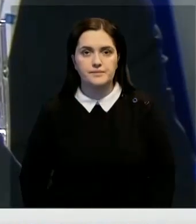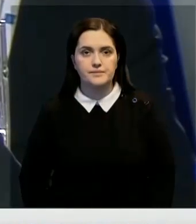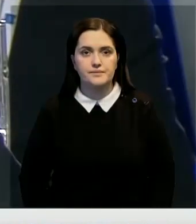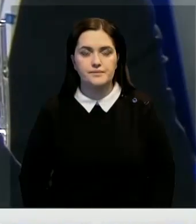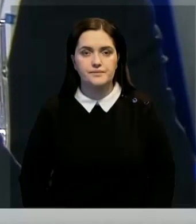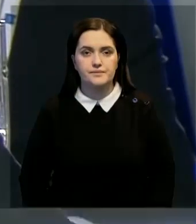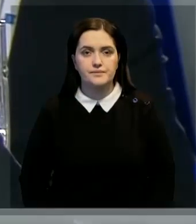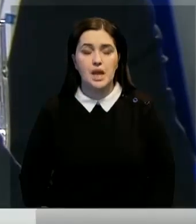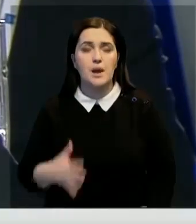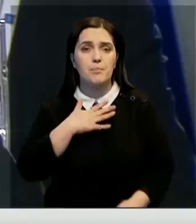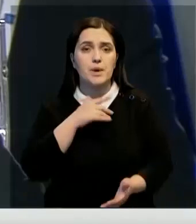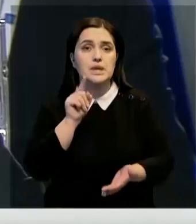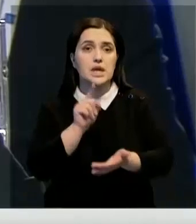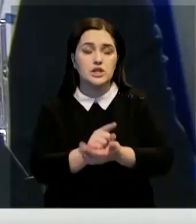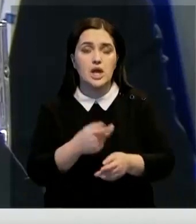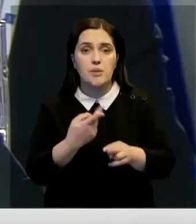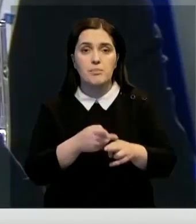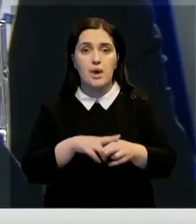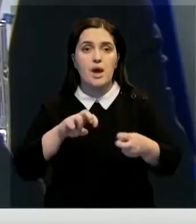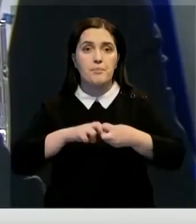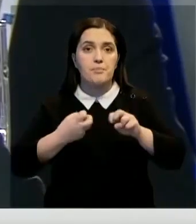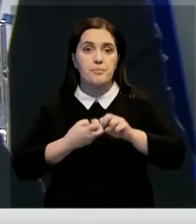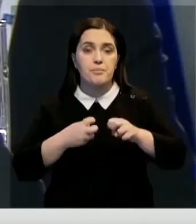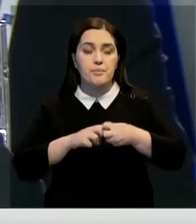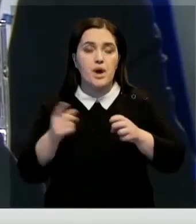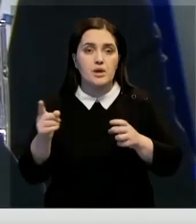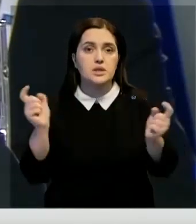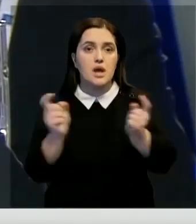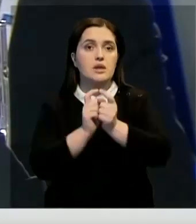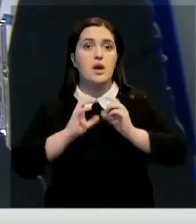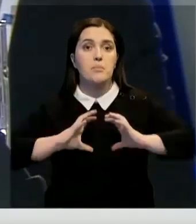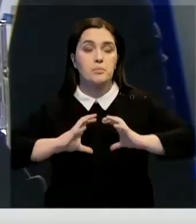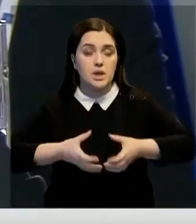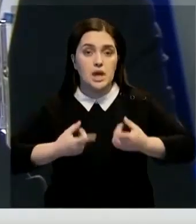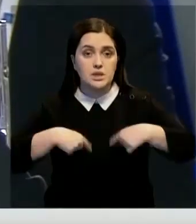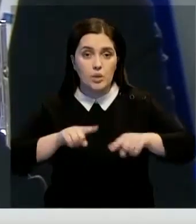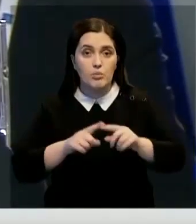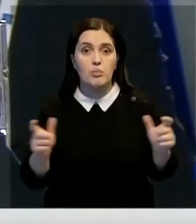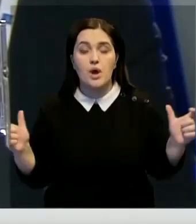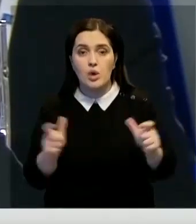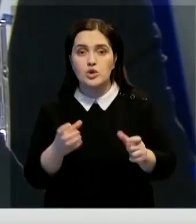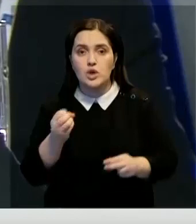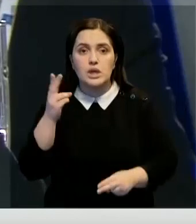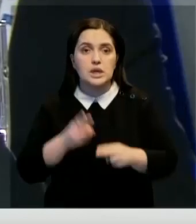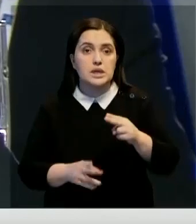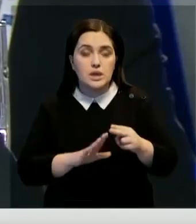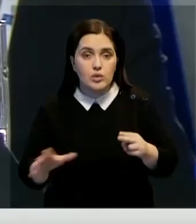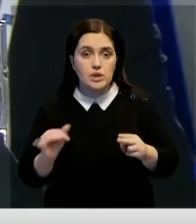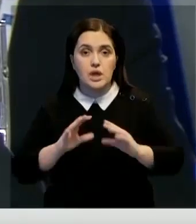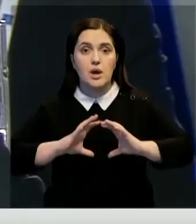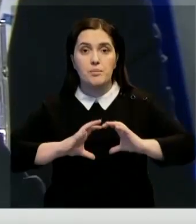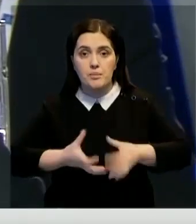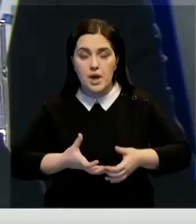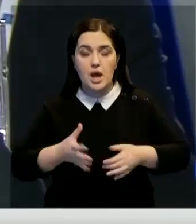Мы должны объективно оценивать проблемы, с которыми столкнулось мировое сообщество. Пандемия еще не закончена. И в глобальном